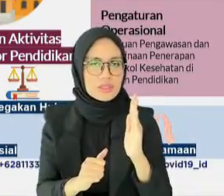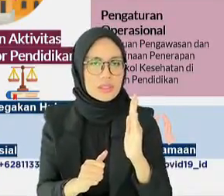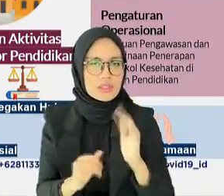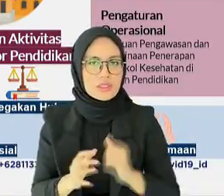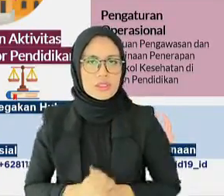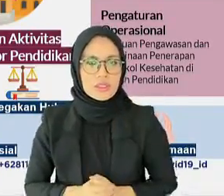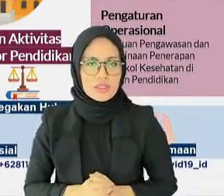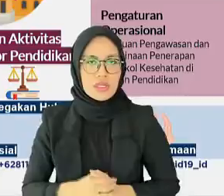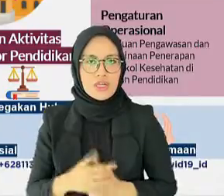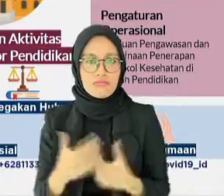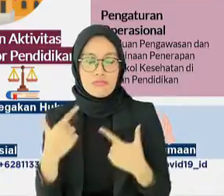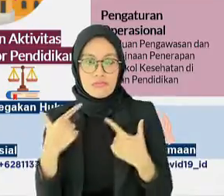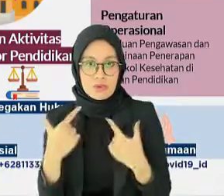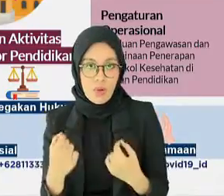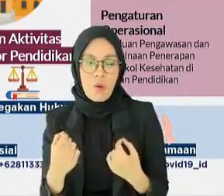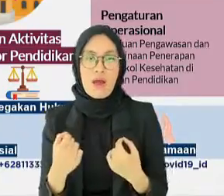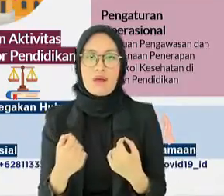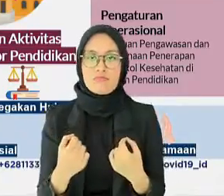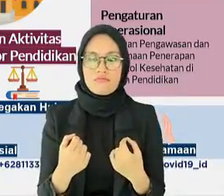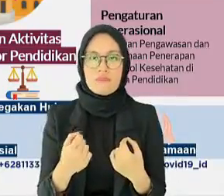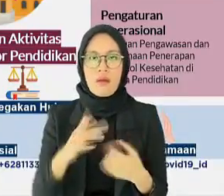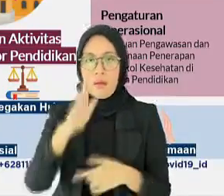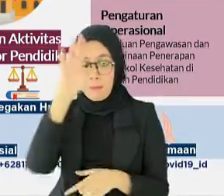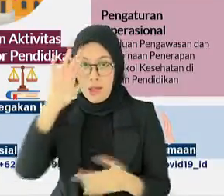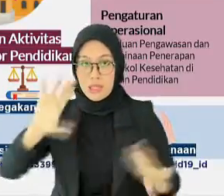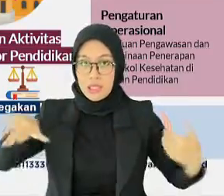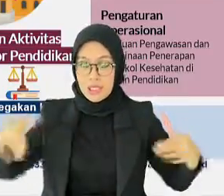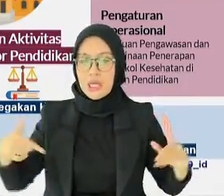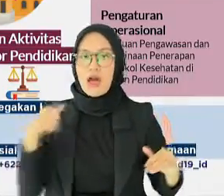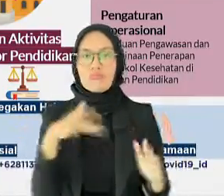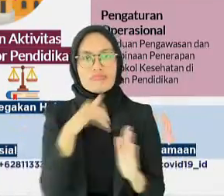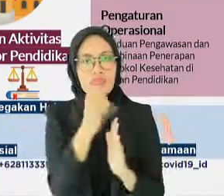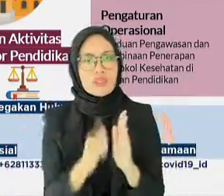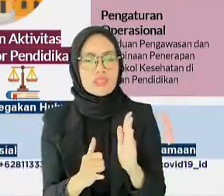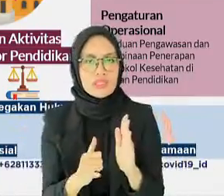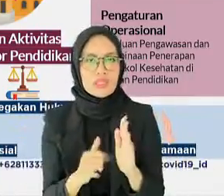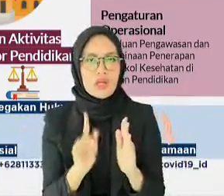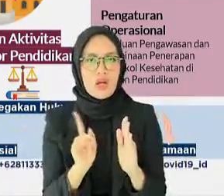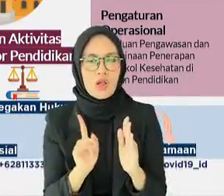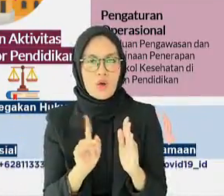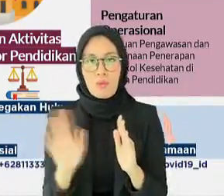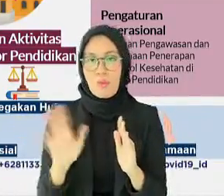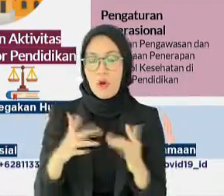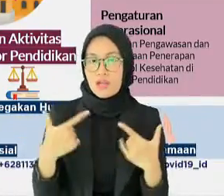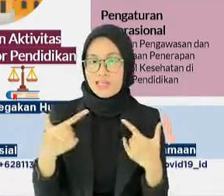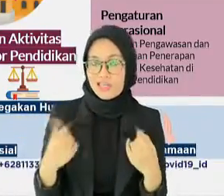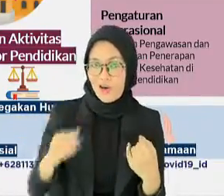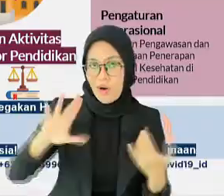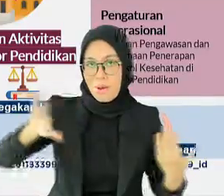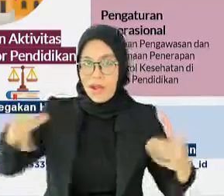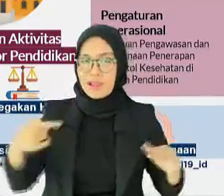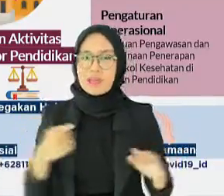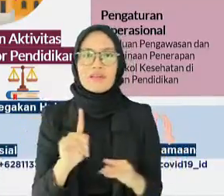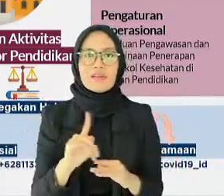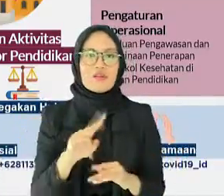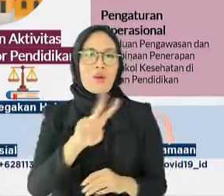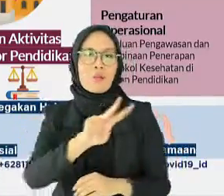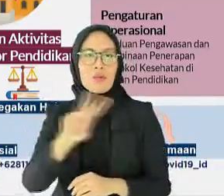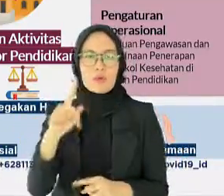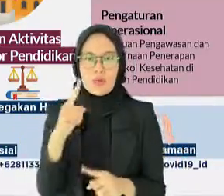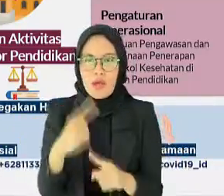minggu untuk wilayah Sumatera, Nusa Tenggara, Kalimantan, Sulawesi, Maluku, dan Papua.